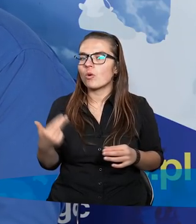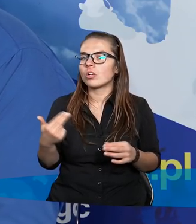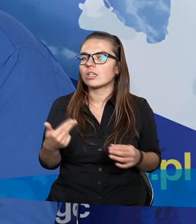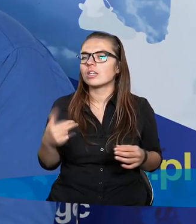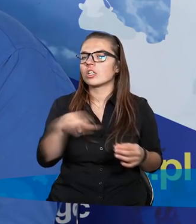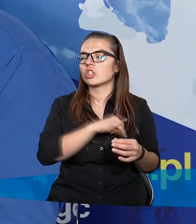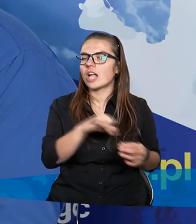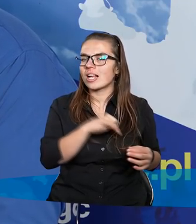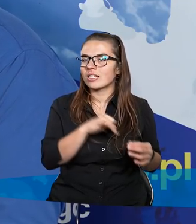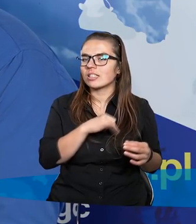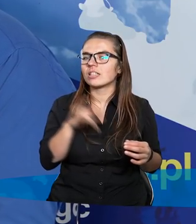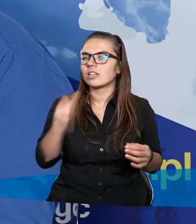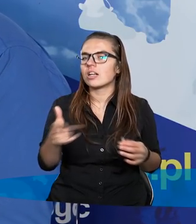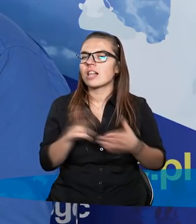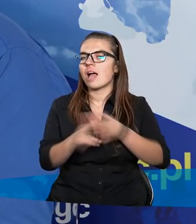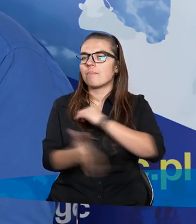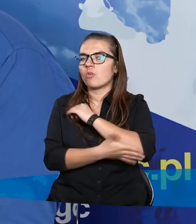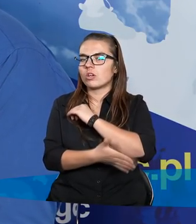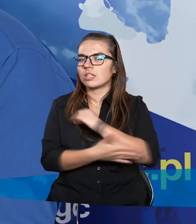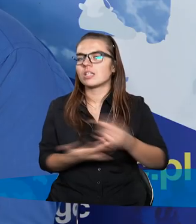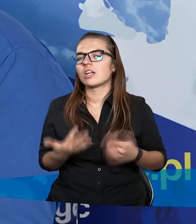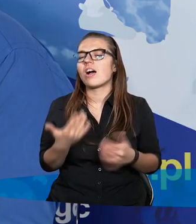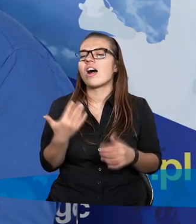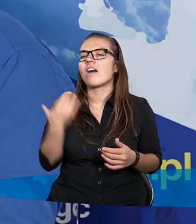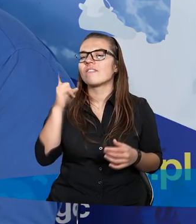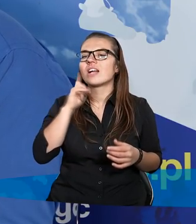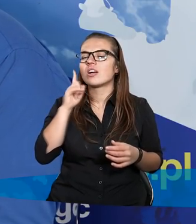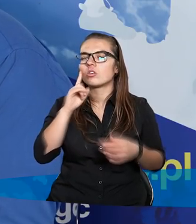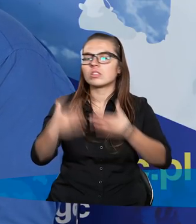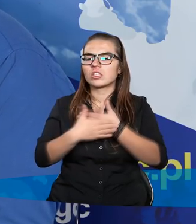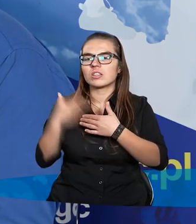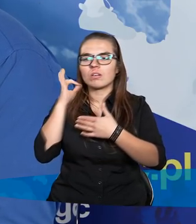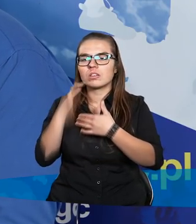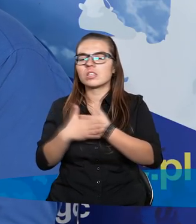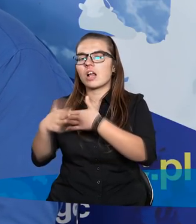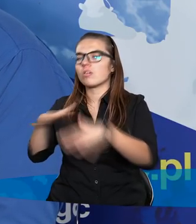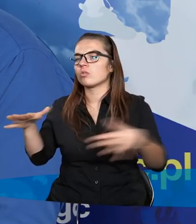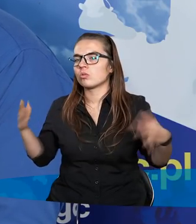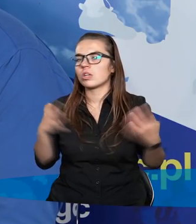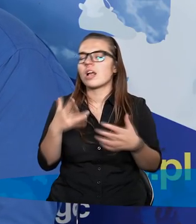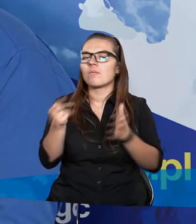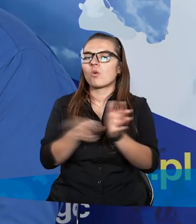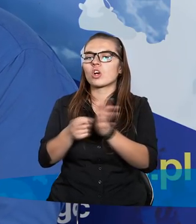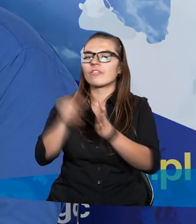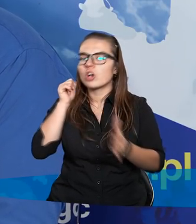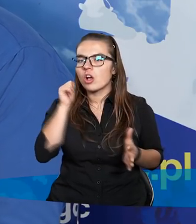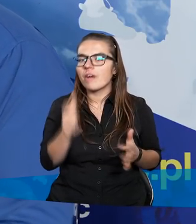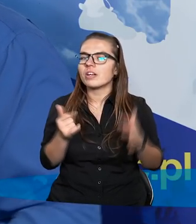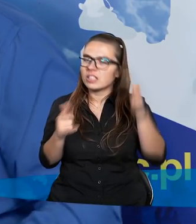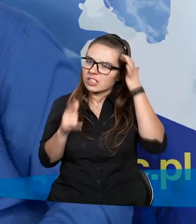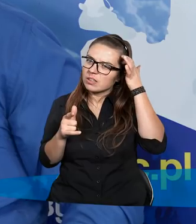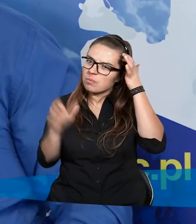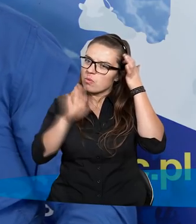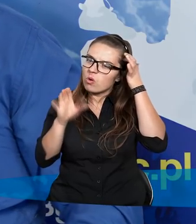grzeszy na podstawie wielożeństwa, na podstawie porządliwości kobiet. Więc to